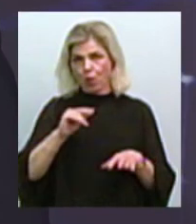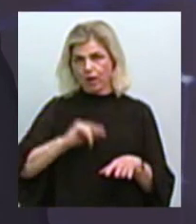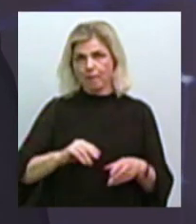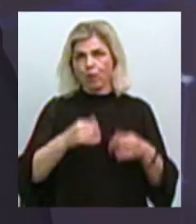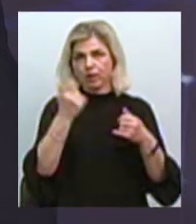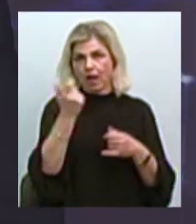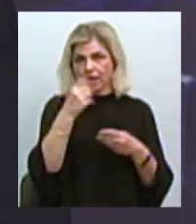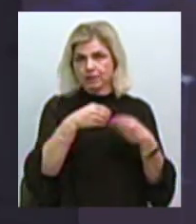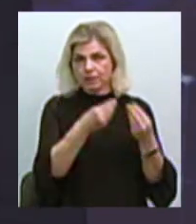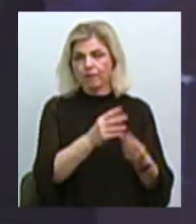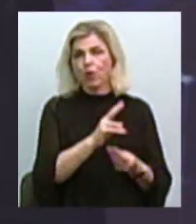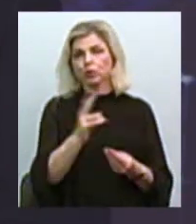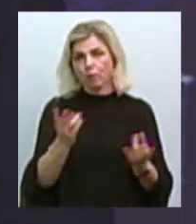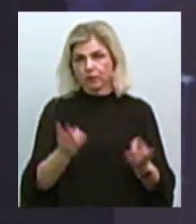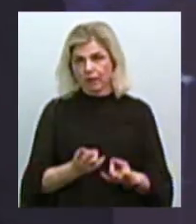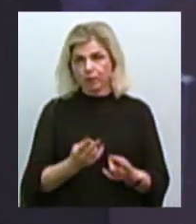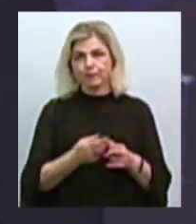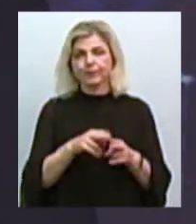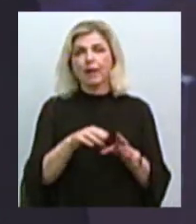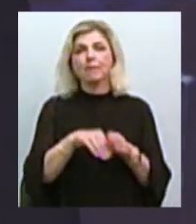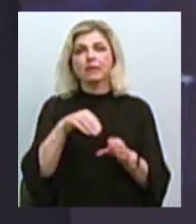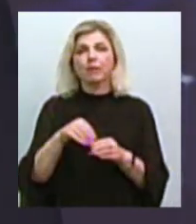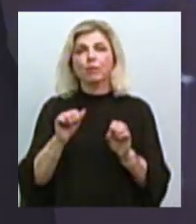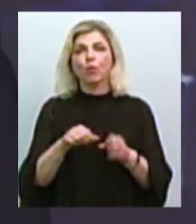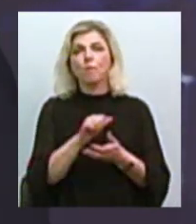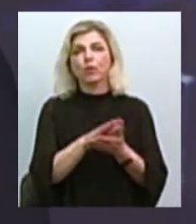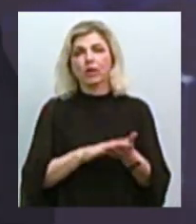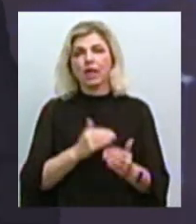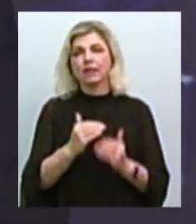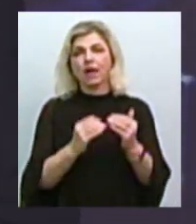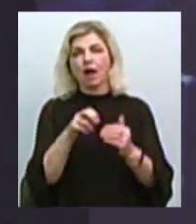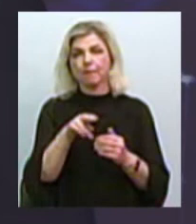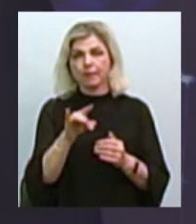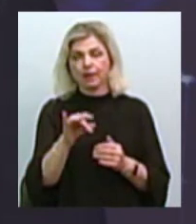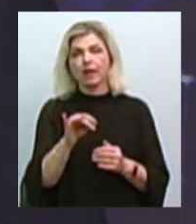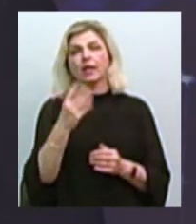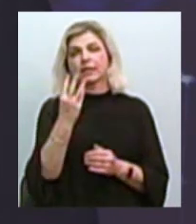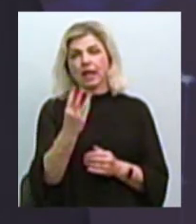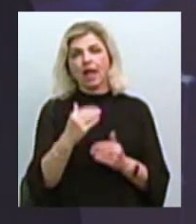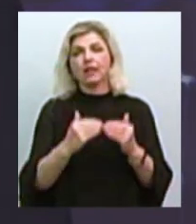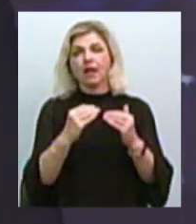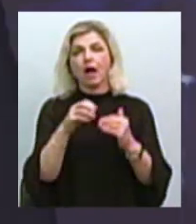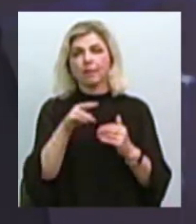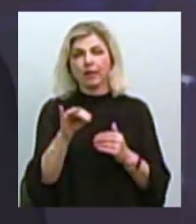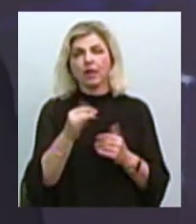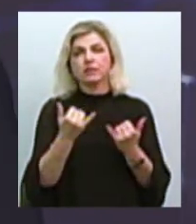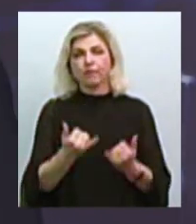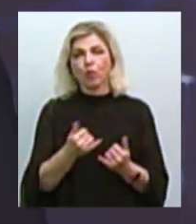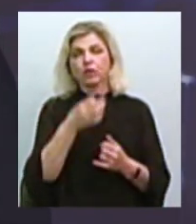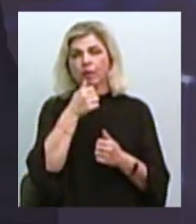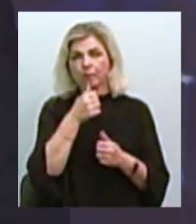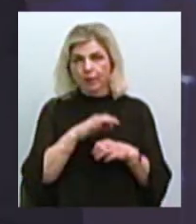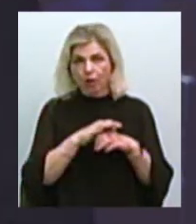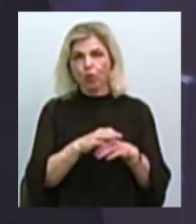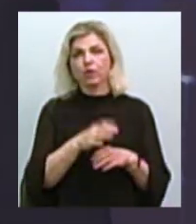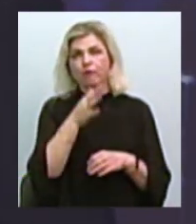який на сьогодні цього потребує. Цей підбір може тривати в декілька етапів, тобто три етапи у нас на сьогодні проходять саме під час